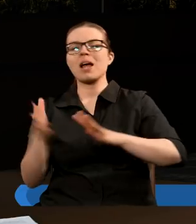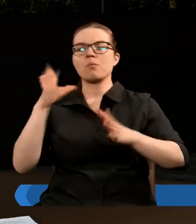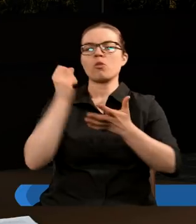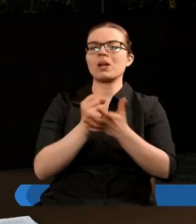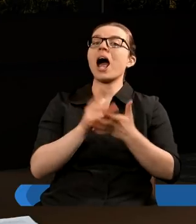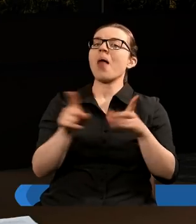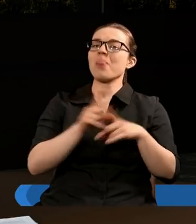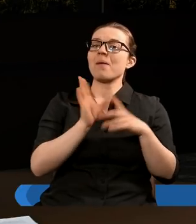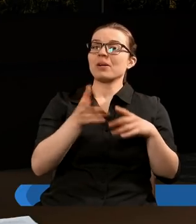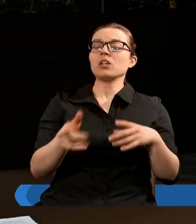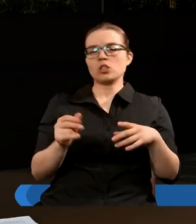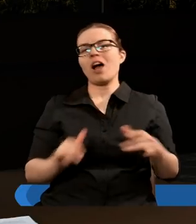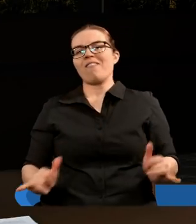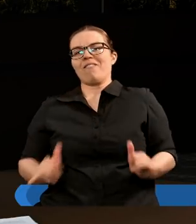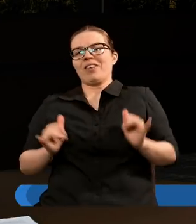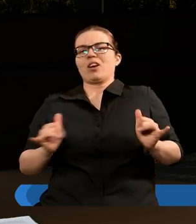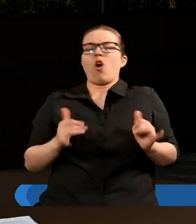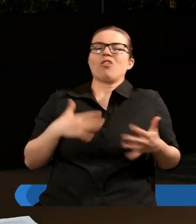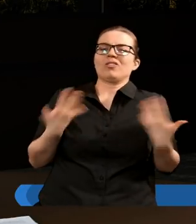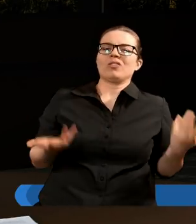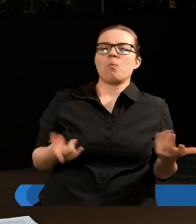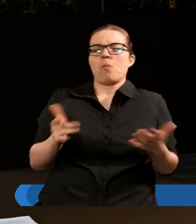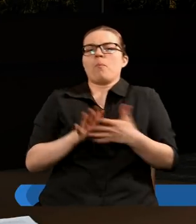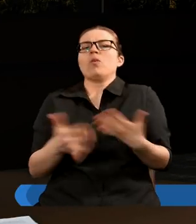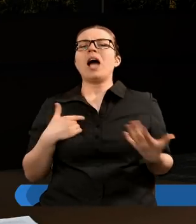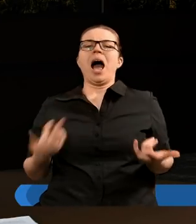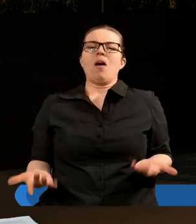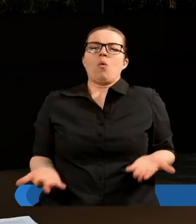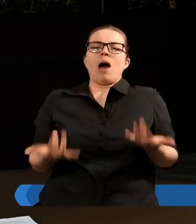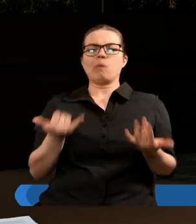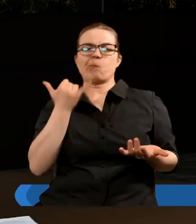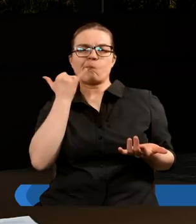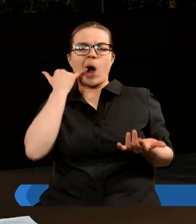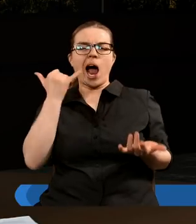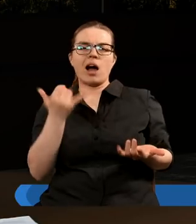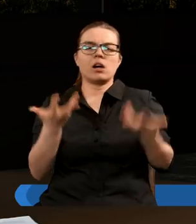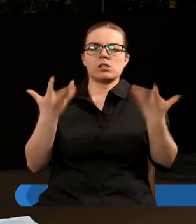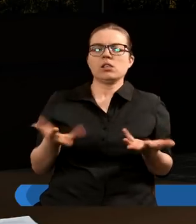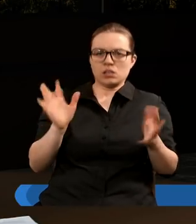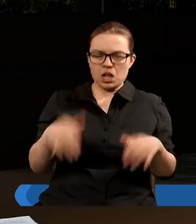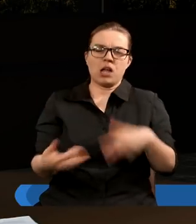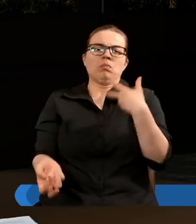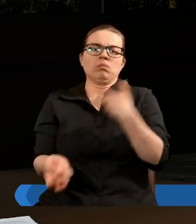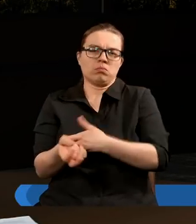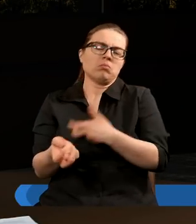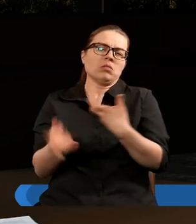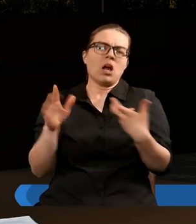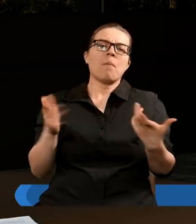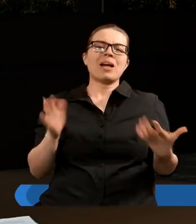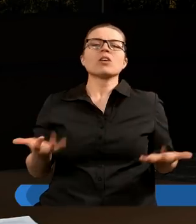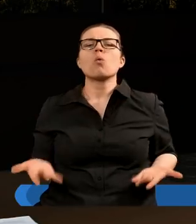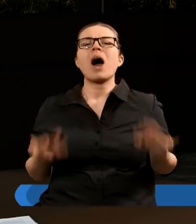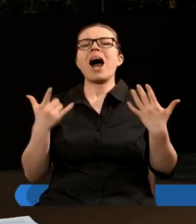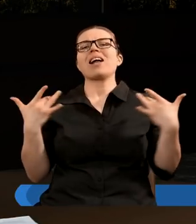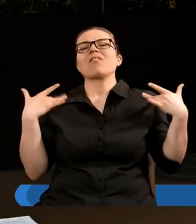będą tacy, którym będzie to wygodniejsze i pójdą po prostu na łatwiznę, przyjmą ją na rękę, powiedzą, no tak, nam będzie łatwiej po